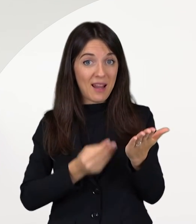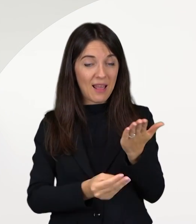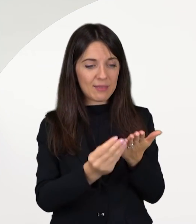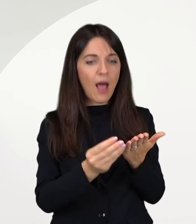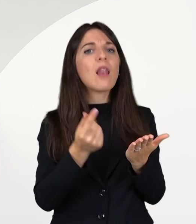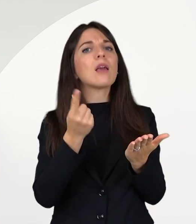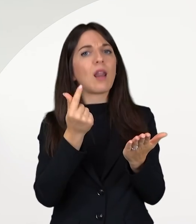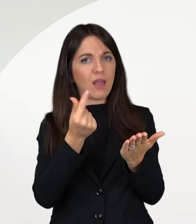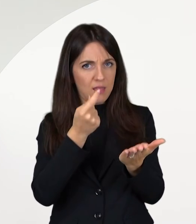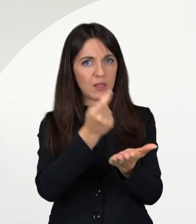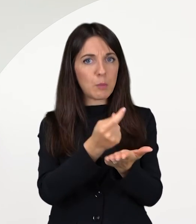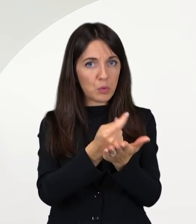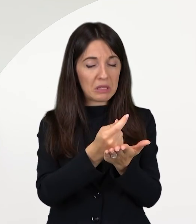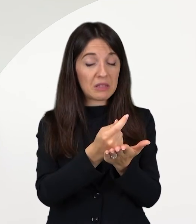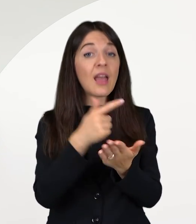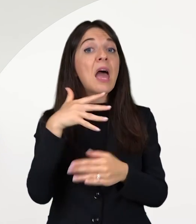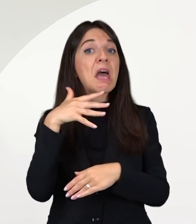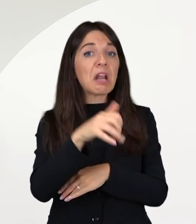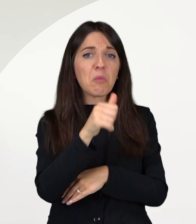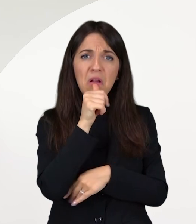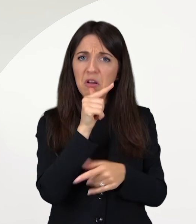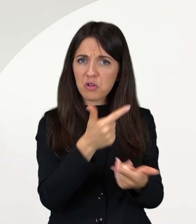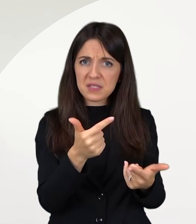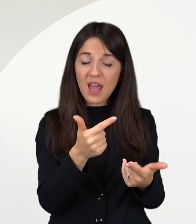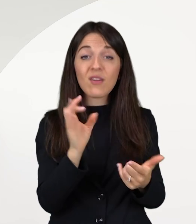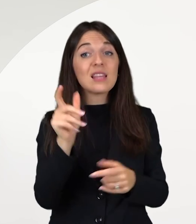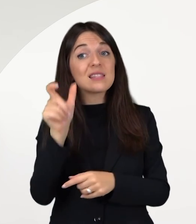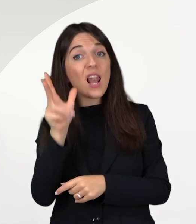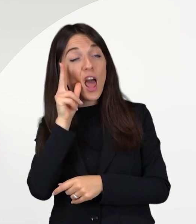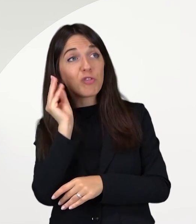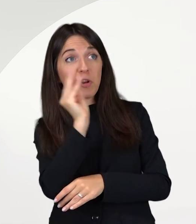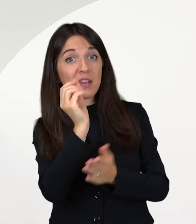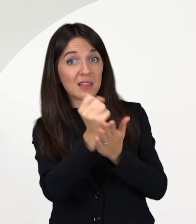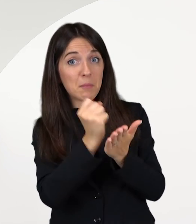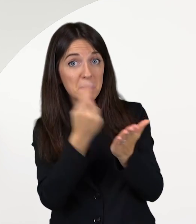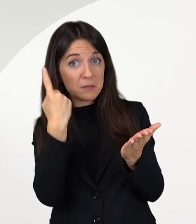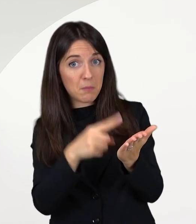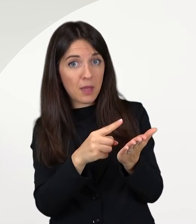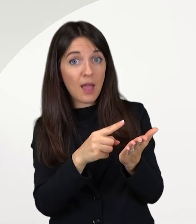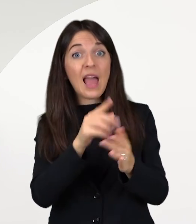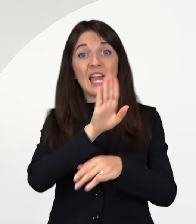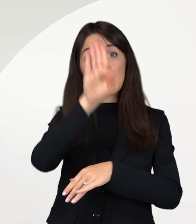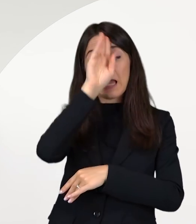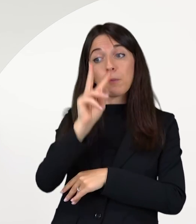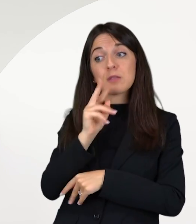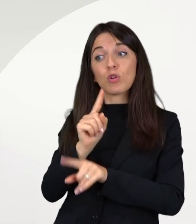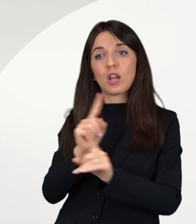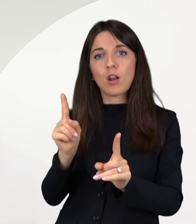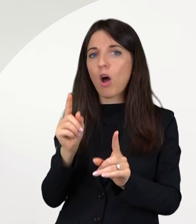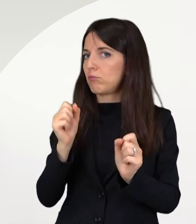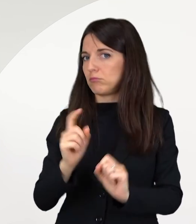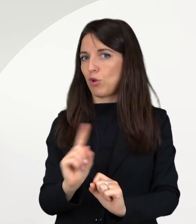Come ho già detto sono retribuiti, non devono essere recuperati e non possono essere